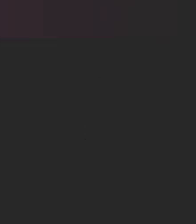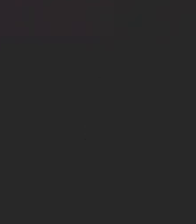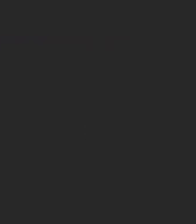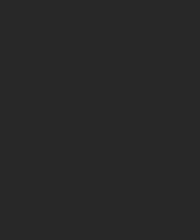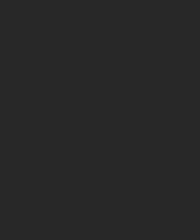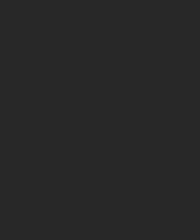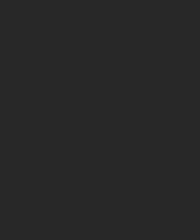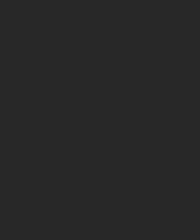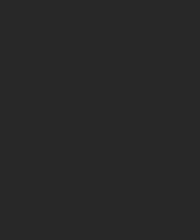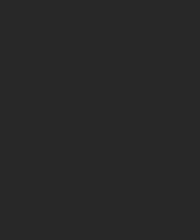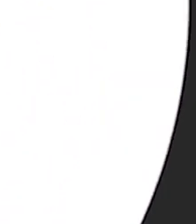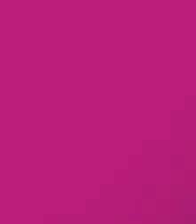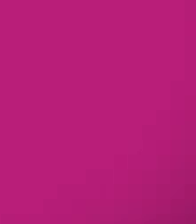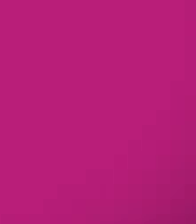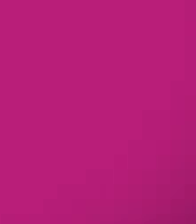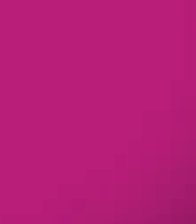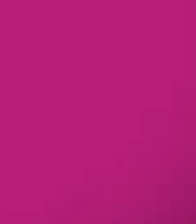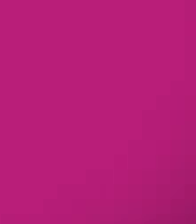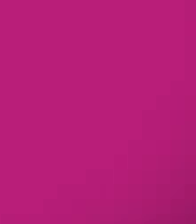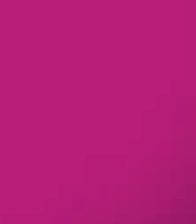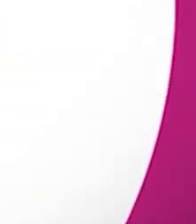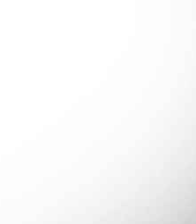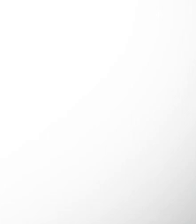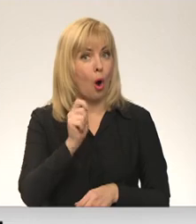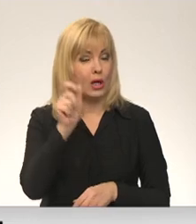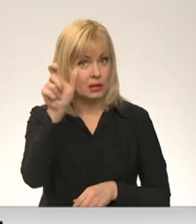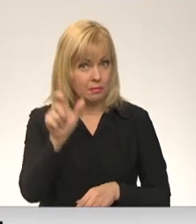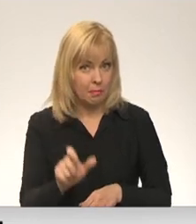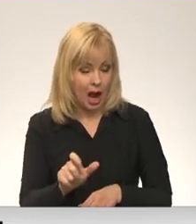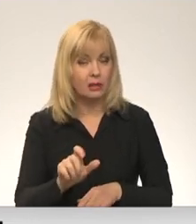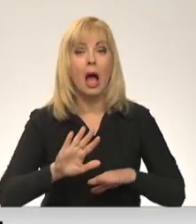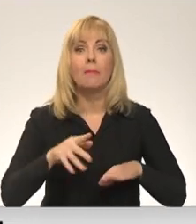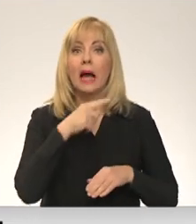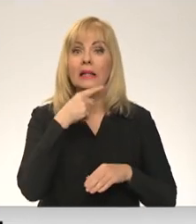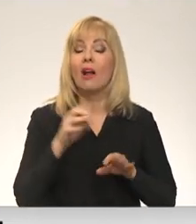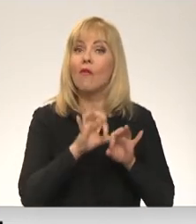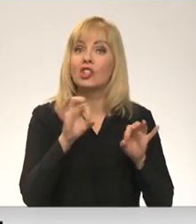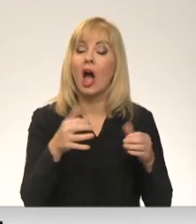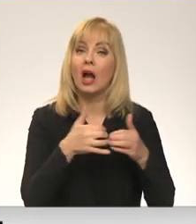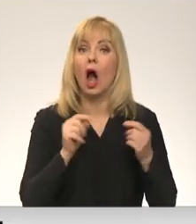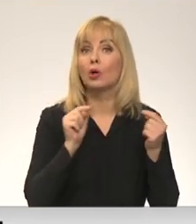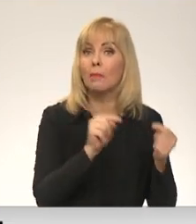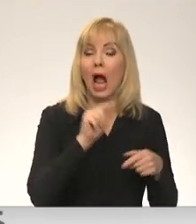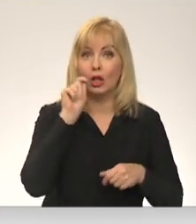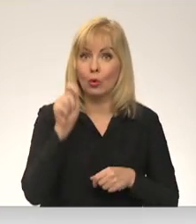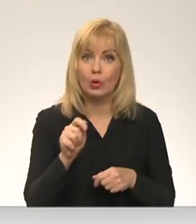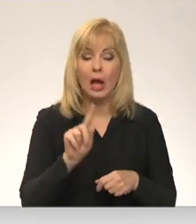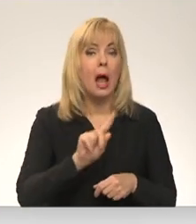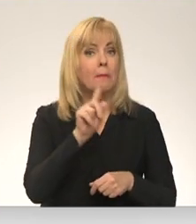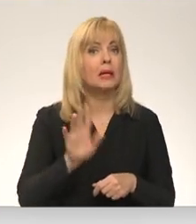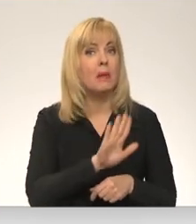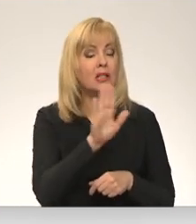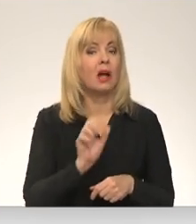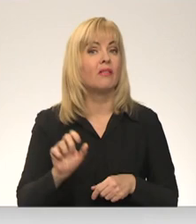Re! Viss ēters ir te! Bet Krevijas sāktā kāra pret Ukraini. Pirmajās dienās